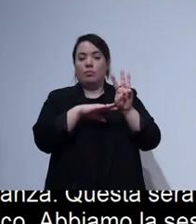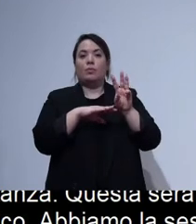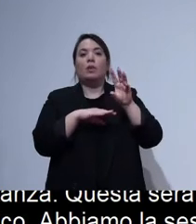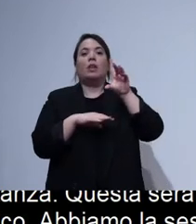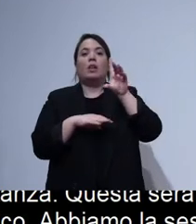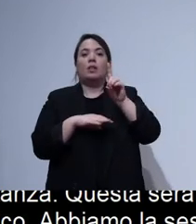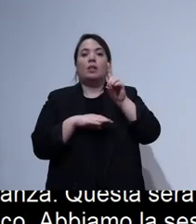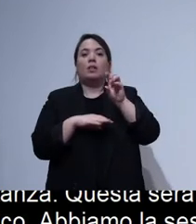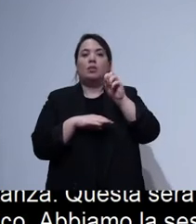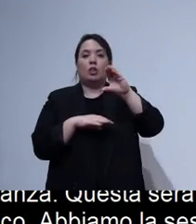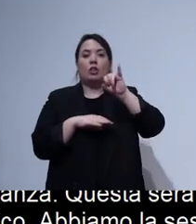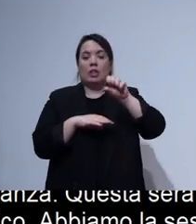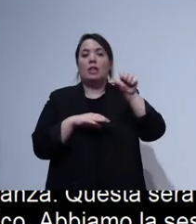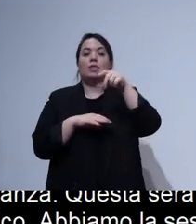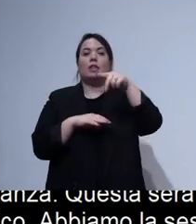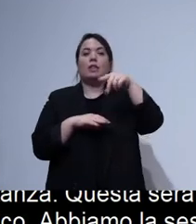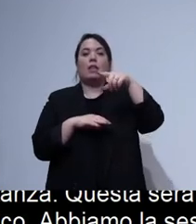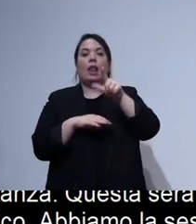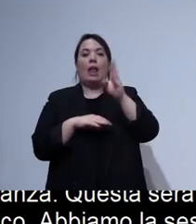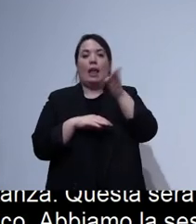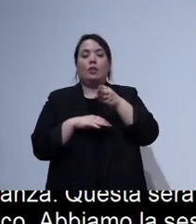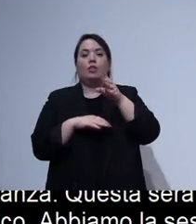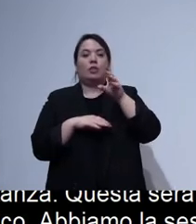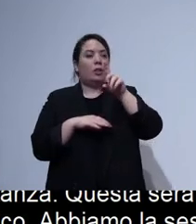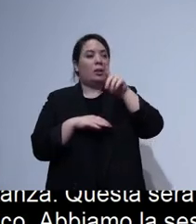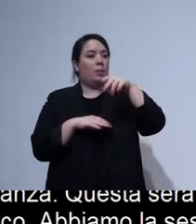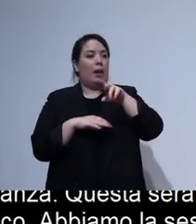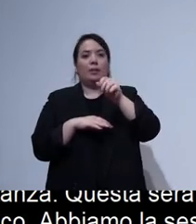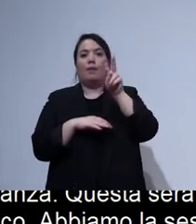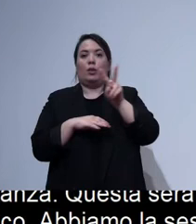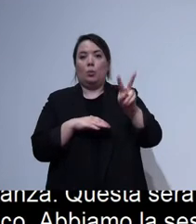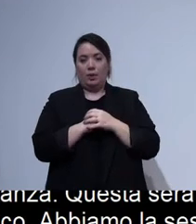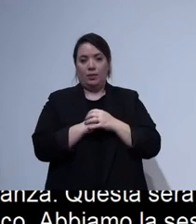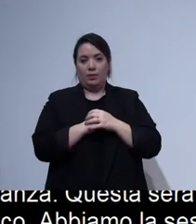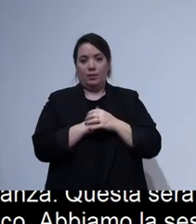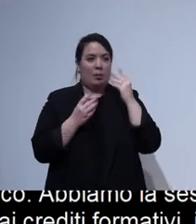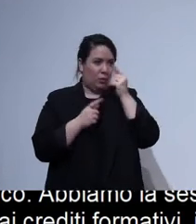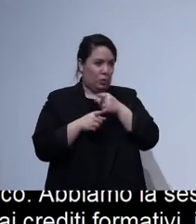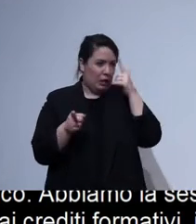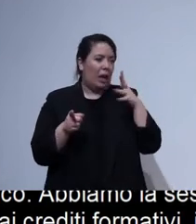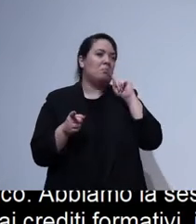.prad22. Ormai penso che lo conoscono tutti, però ripetere non nuoce.